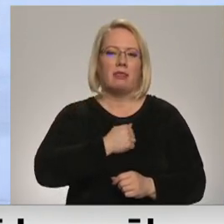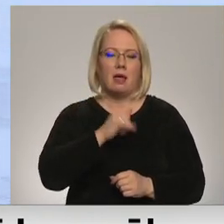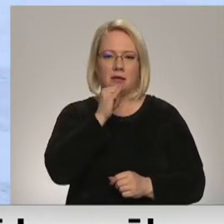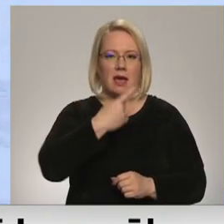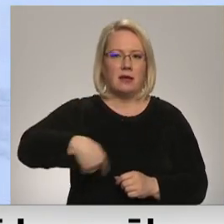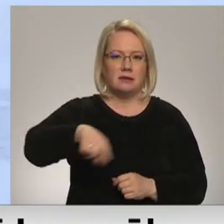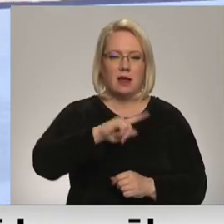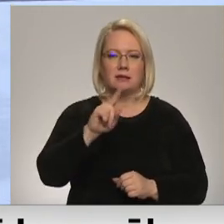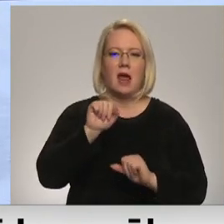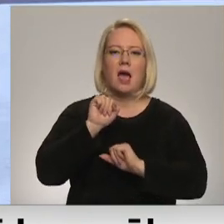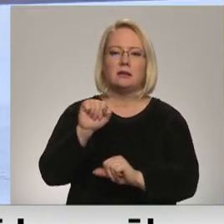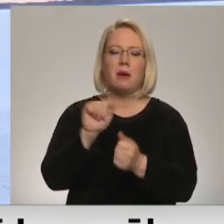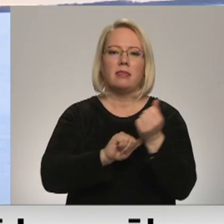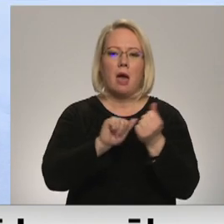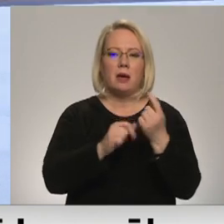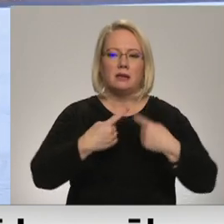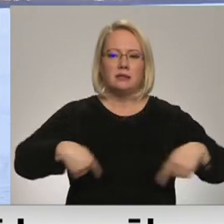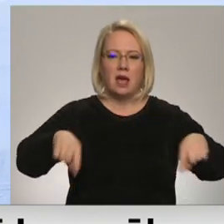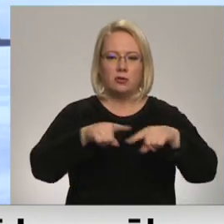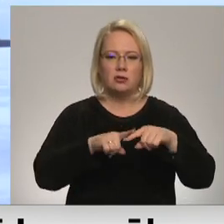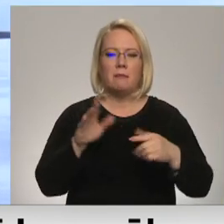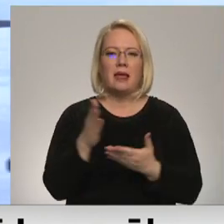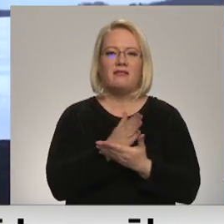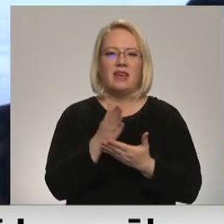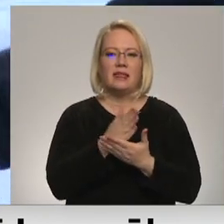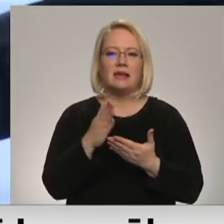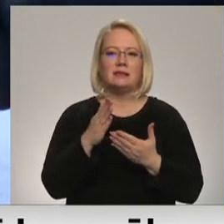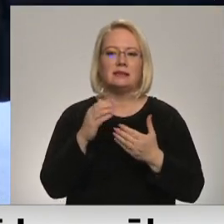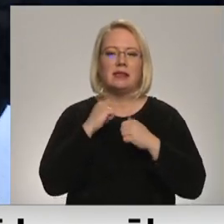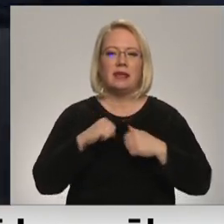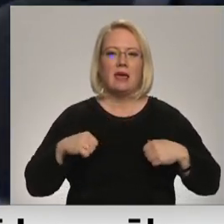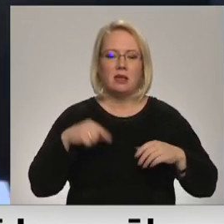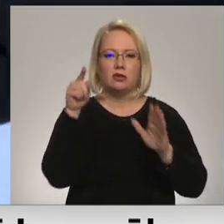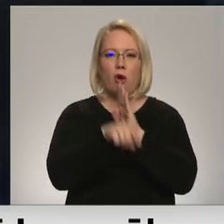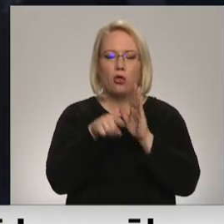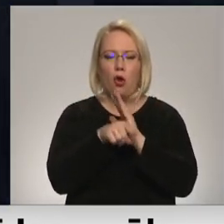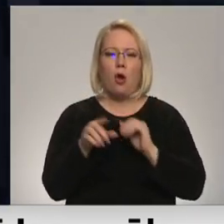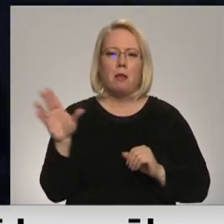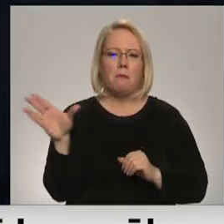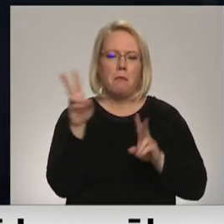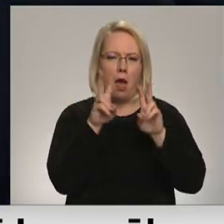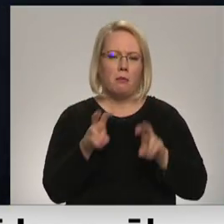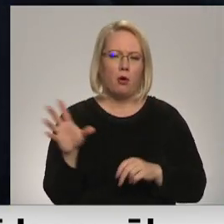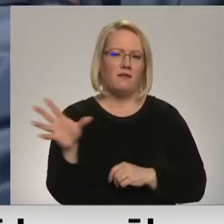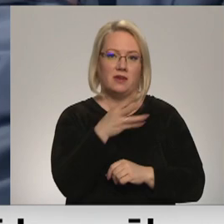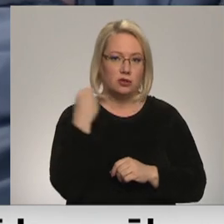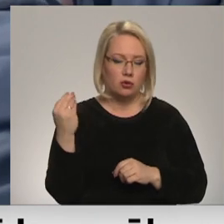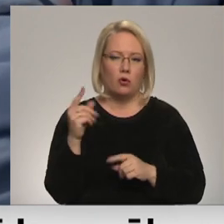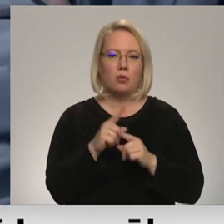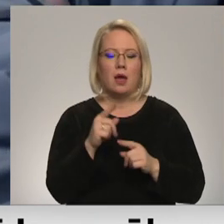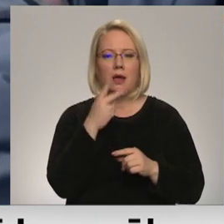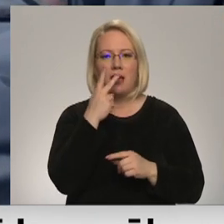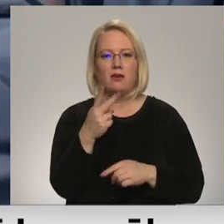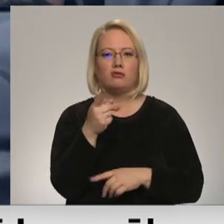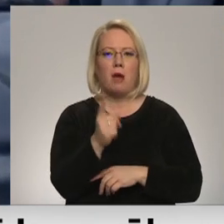aizsargājumās dabas teritorijās. Savukārt valsts videsdienests kontroli veids visās ūdens tilpēs. Regulāro reidu noris ievērojuši arī